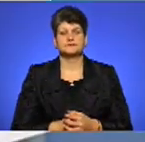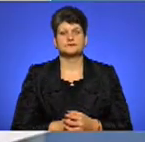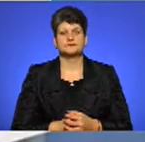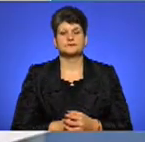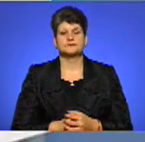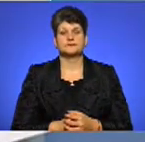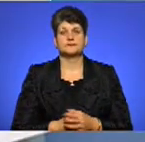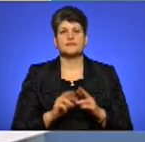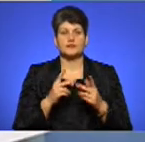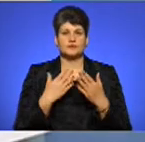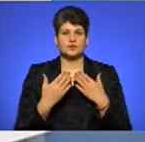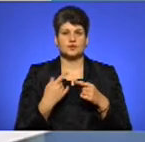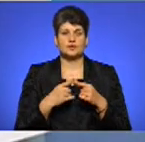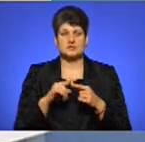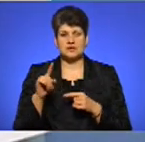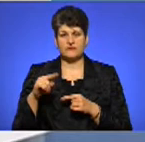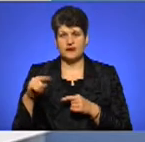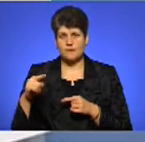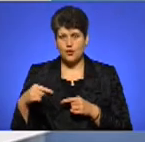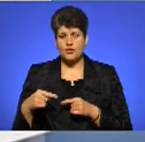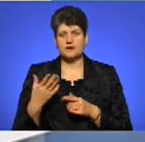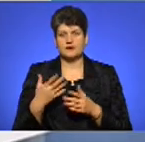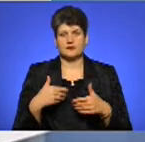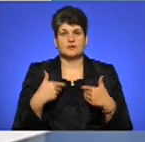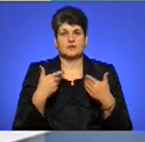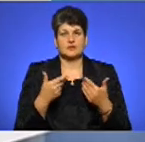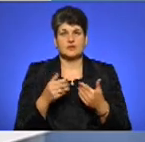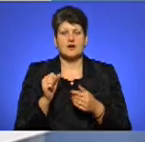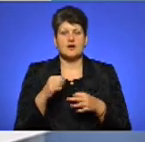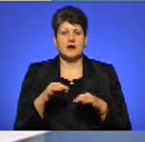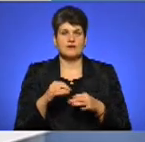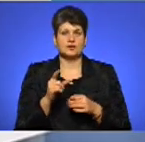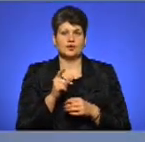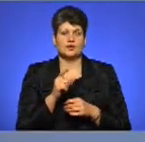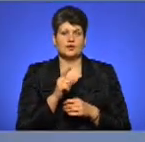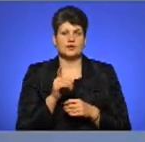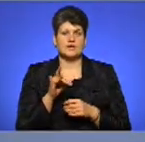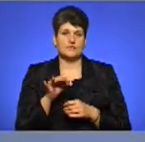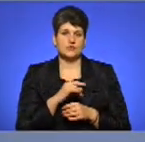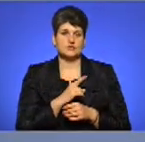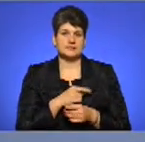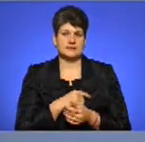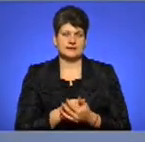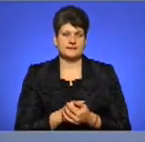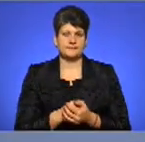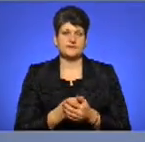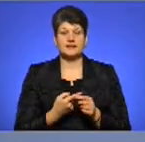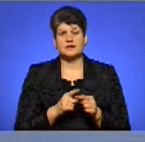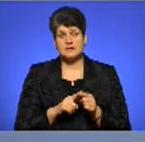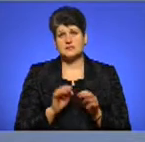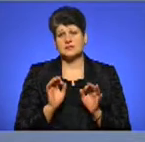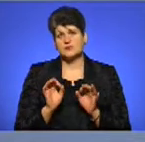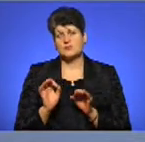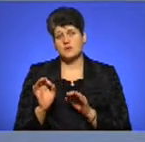Як ви ставитесь до тих вимог, які висувають автоєвросила? Ну, це абсолютно нормально